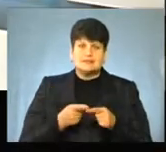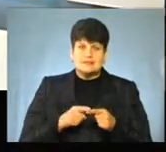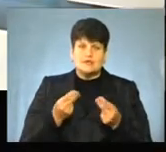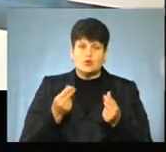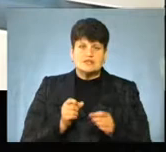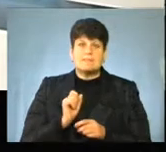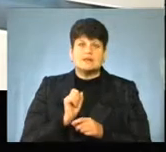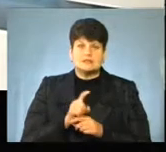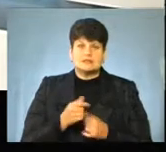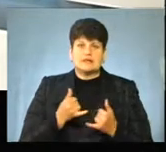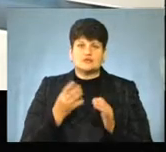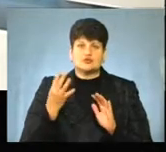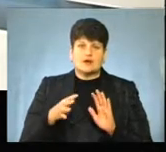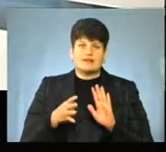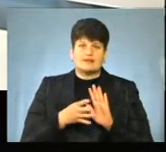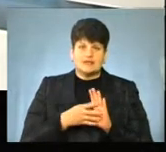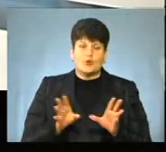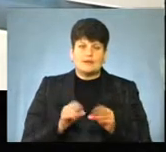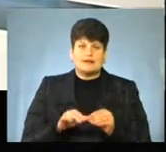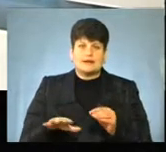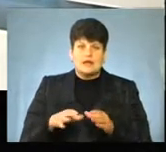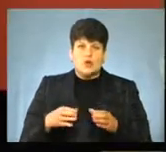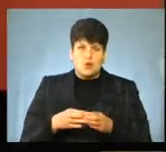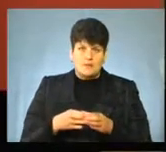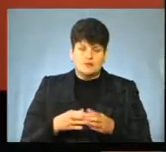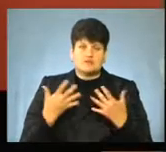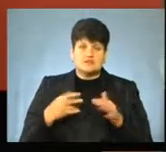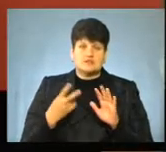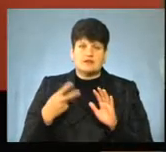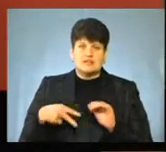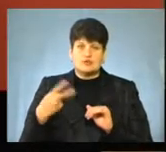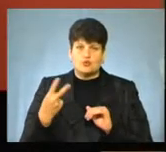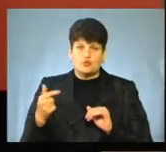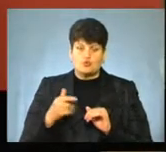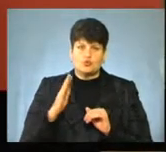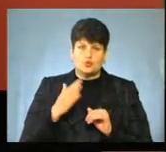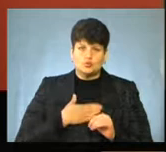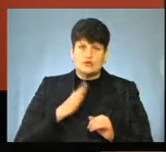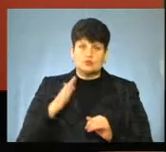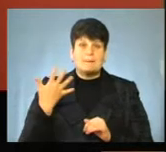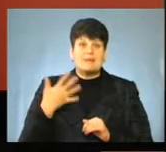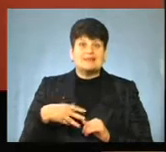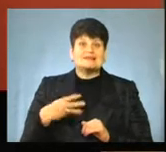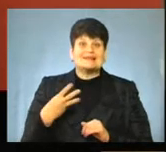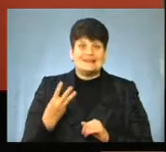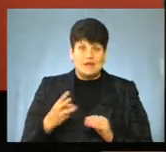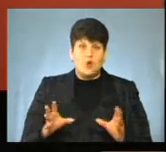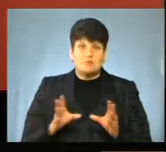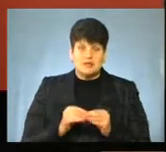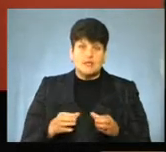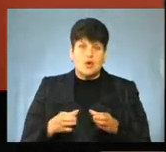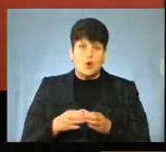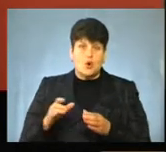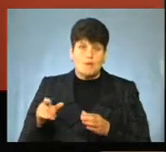передзначені для 49 об'єднаних територіальної громади. Ну, вже 22 грудня в нас буде 53 об'єднані